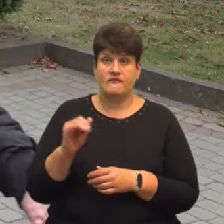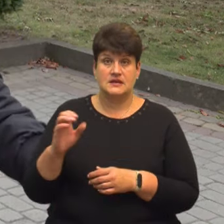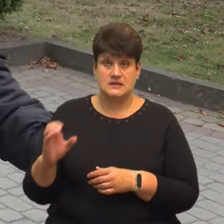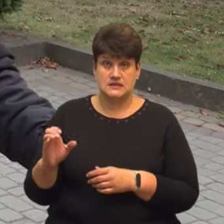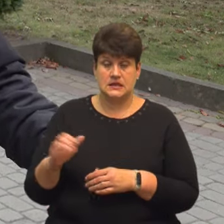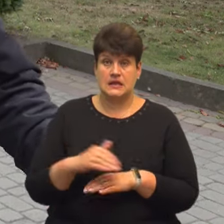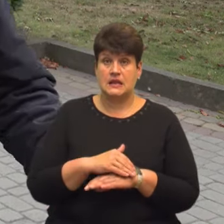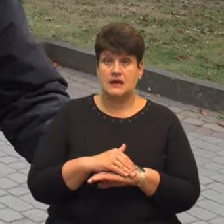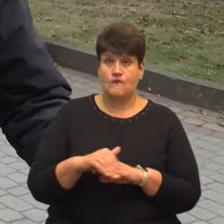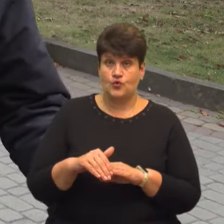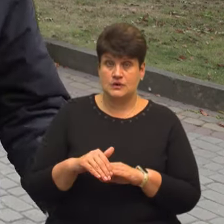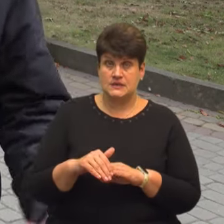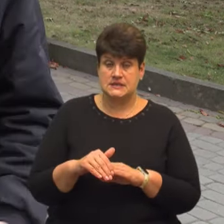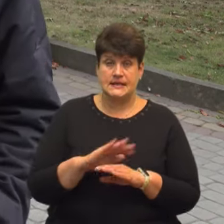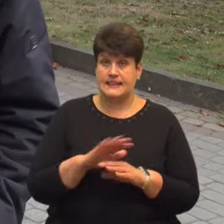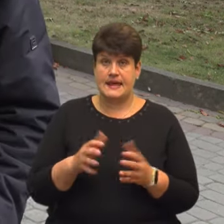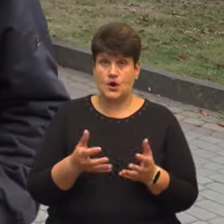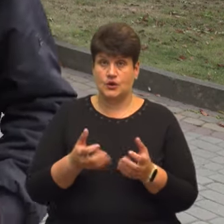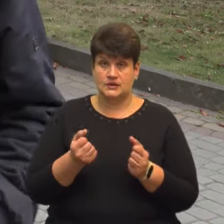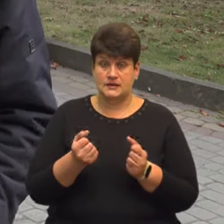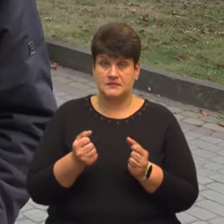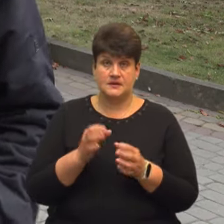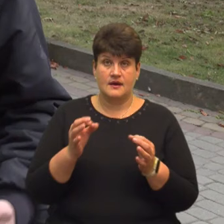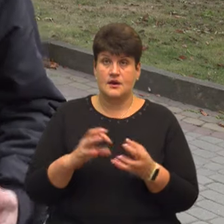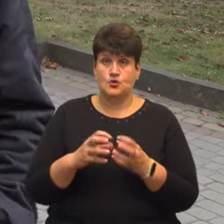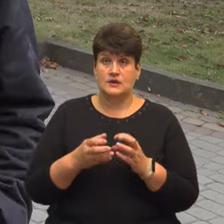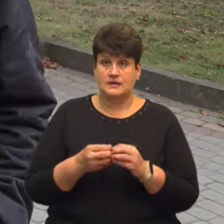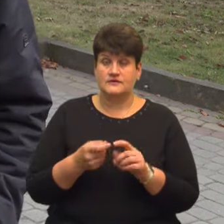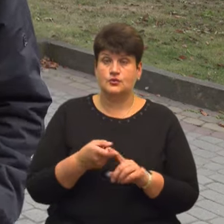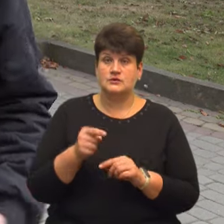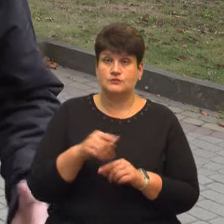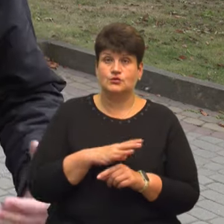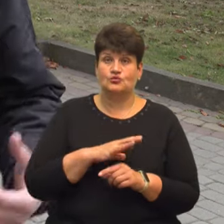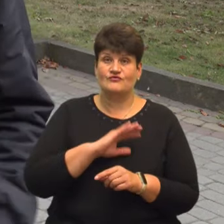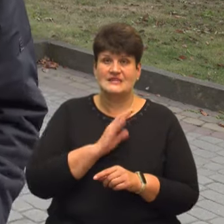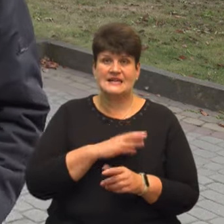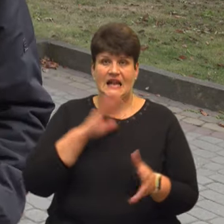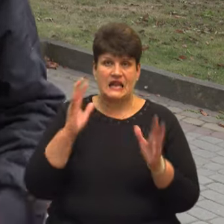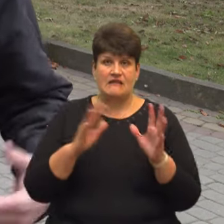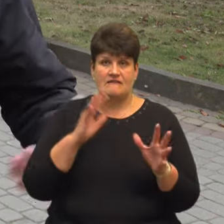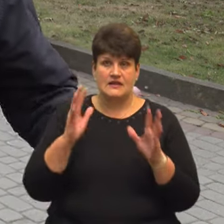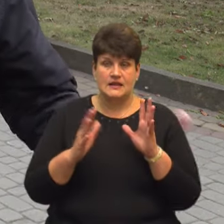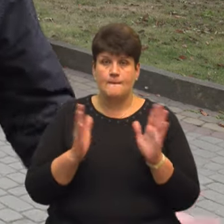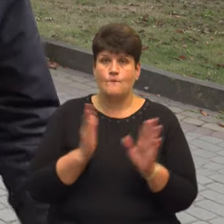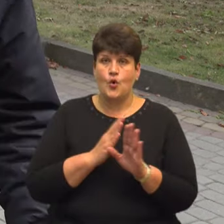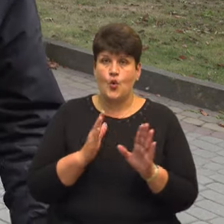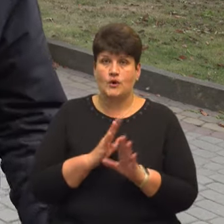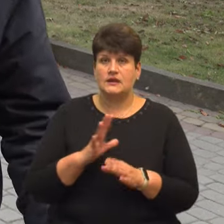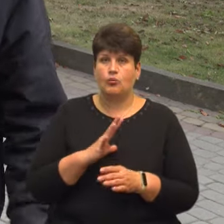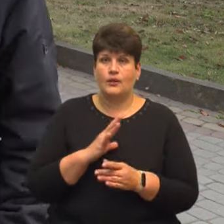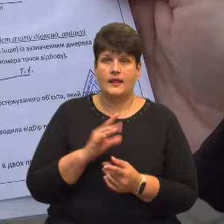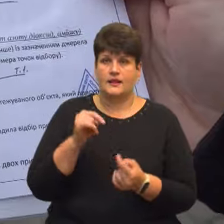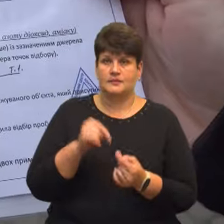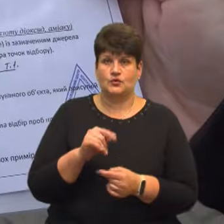На вулиці не отримали жодних результатів у зв'язку з тим, що був сильний вітер. Тобто була погода не для цих замірів.